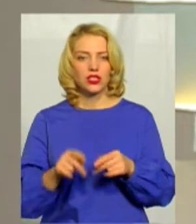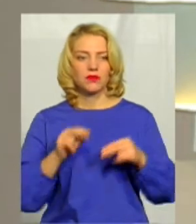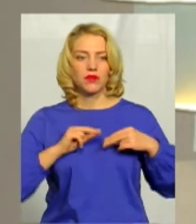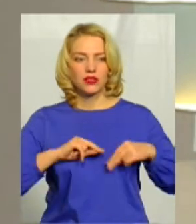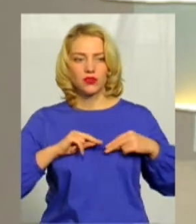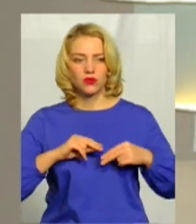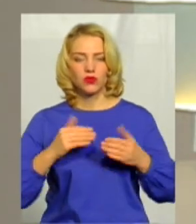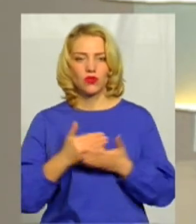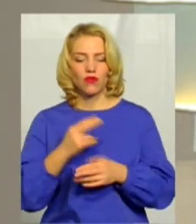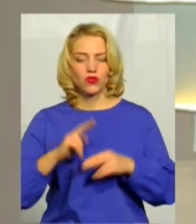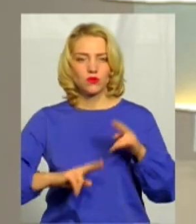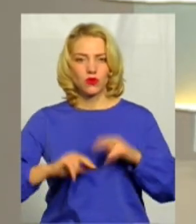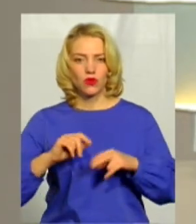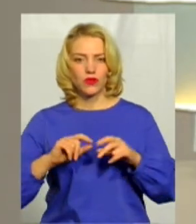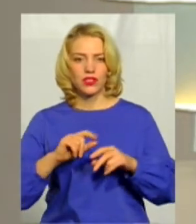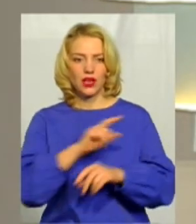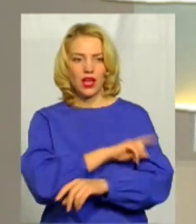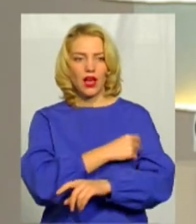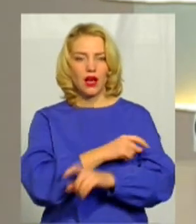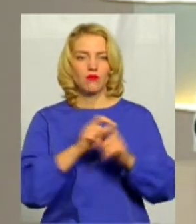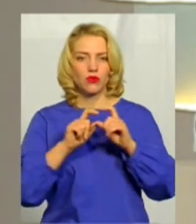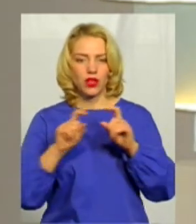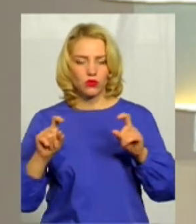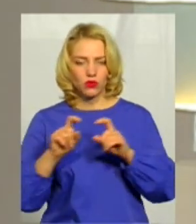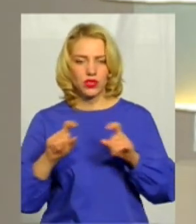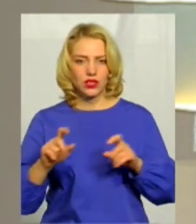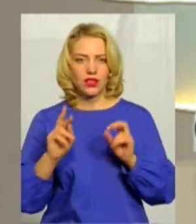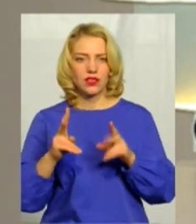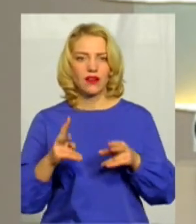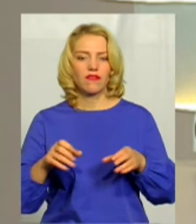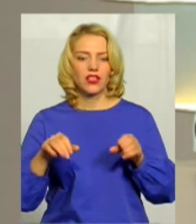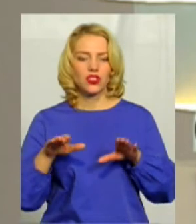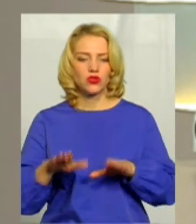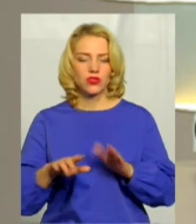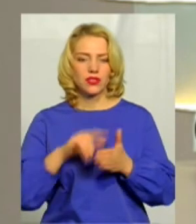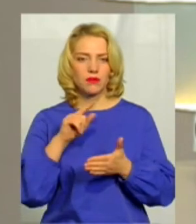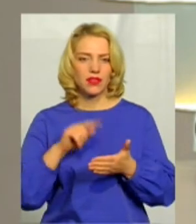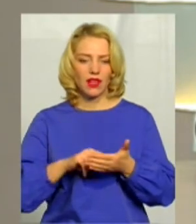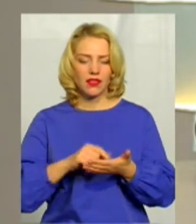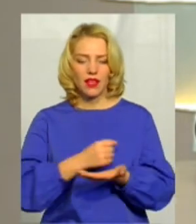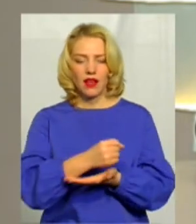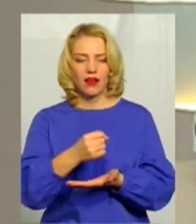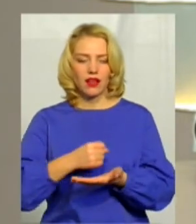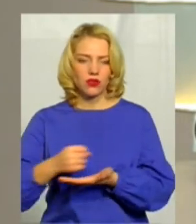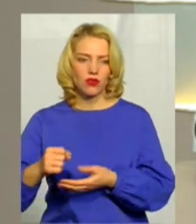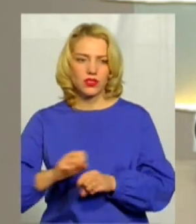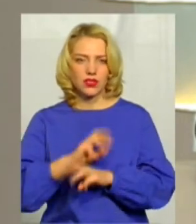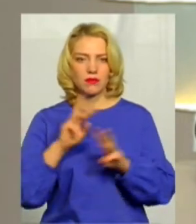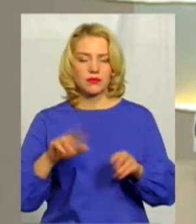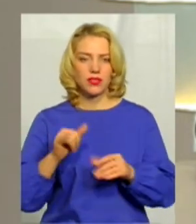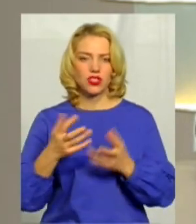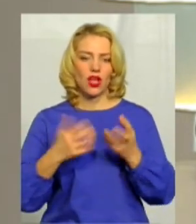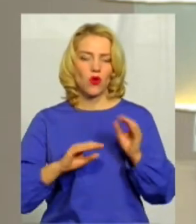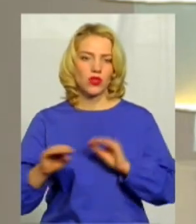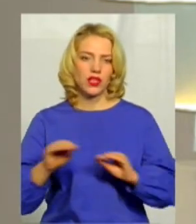новозбудовані амбулаторії? Як вирішується питання кадрового забезпечення і оснащення медичних закладів?